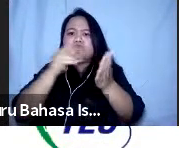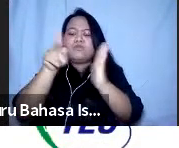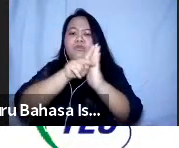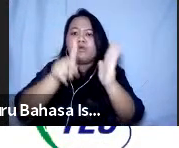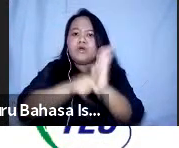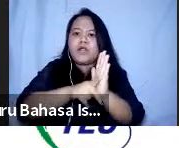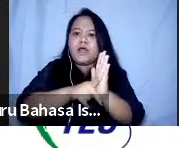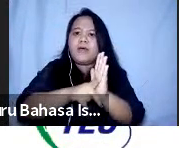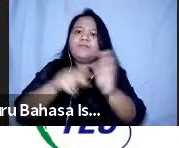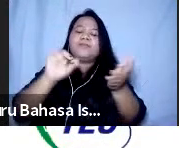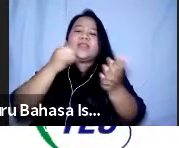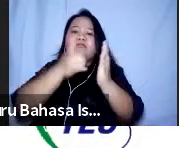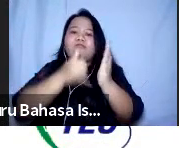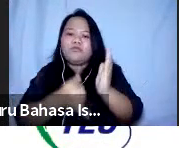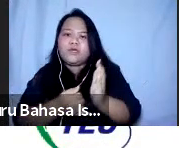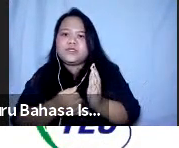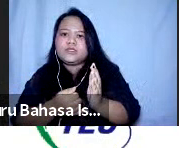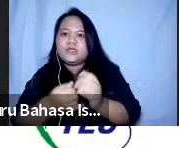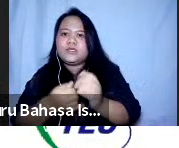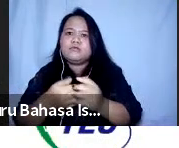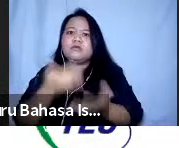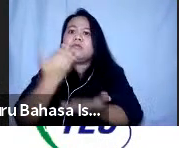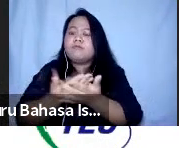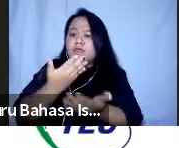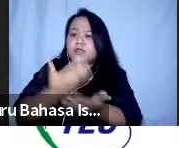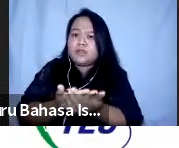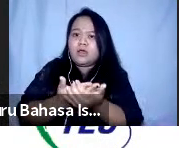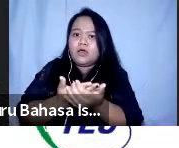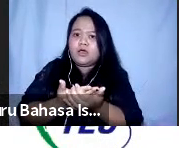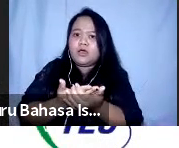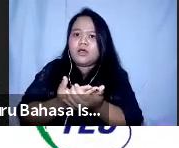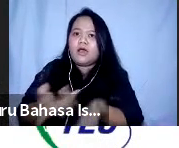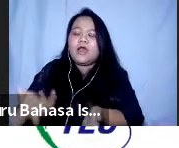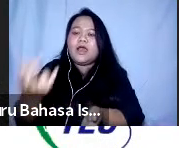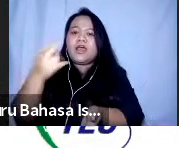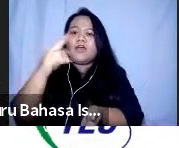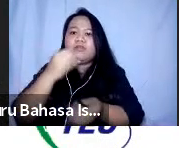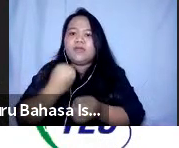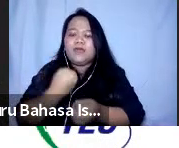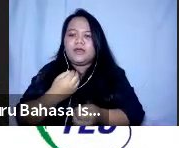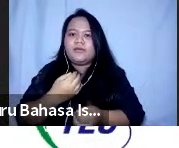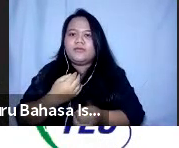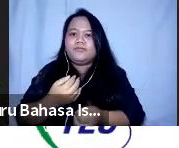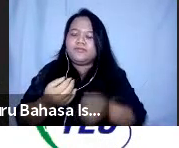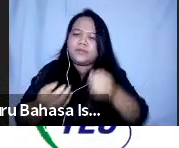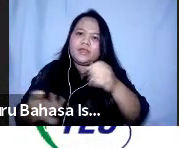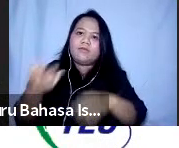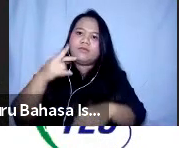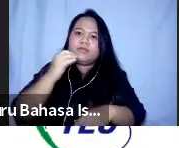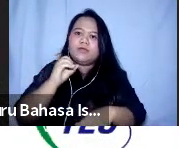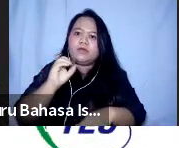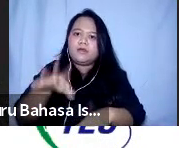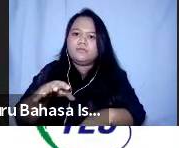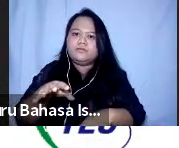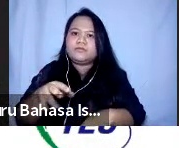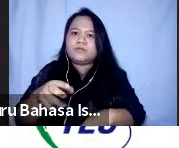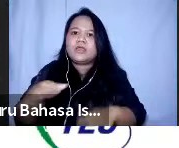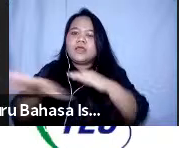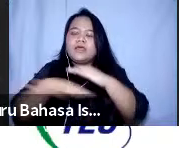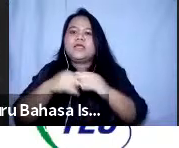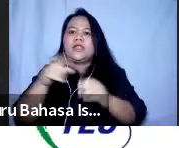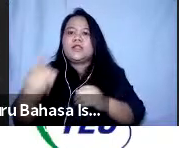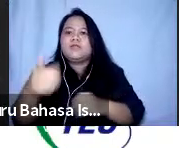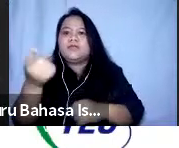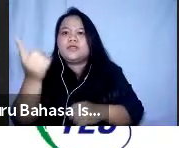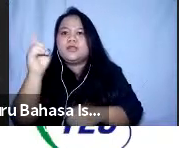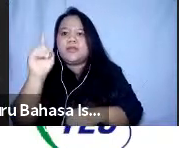saat evaluasi jangan lupa mereka harus kita mintai juga feedbacknya standar ini juga dapat digunakan sebagai pedoman